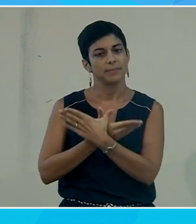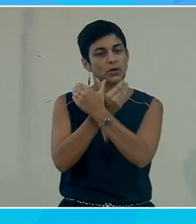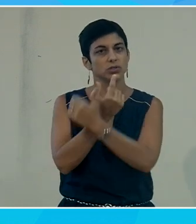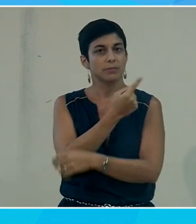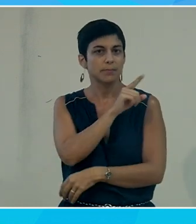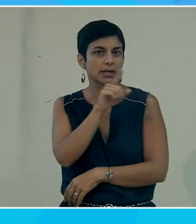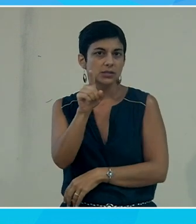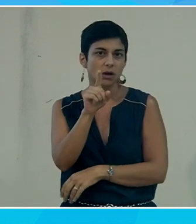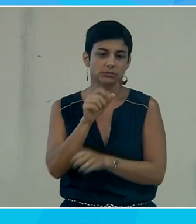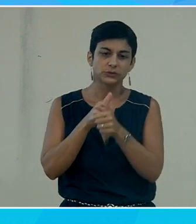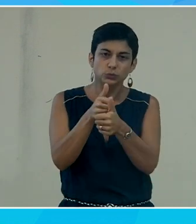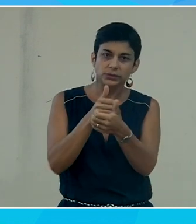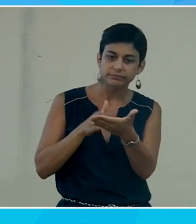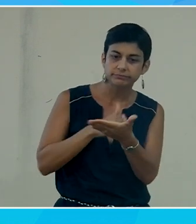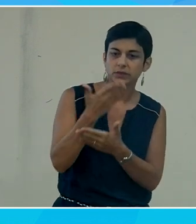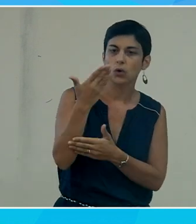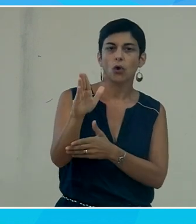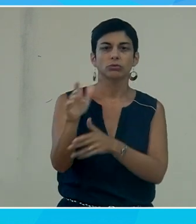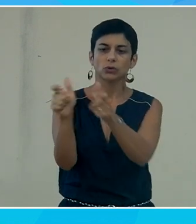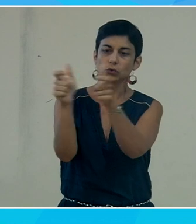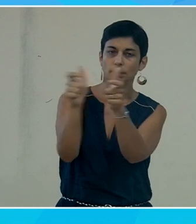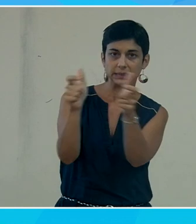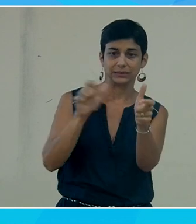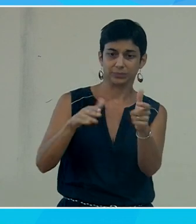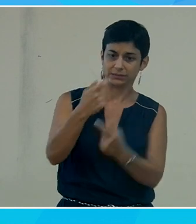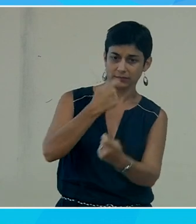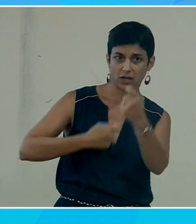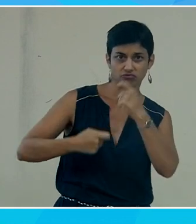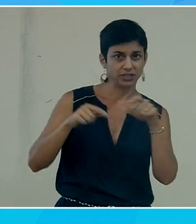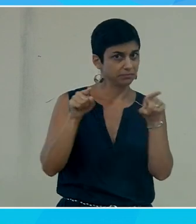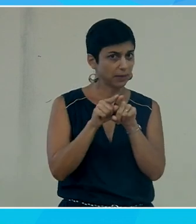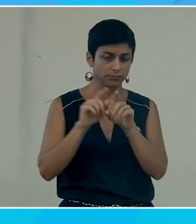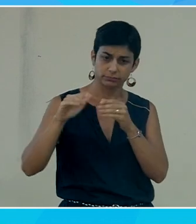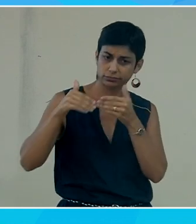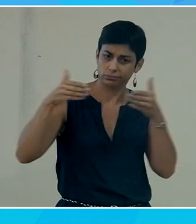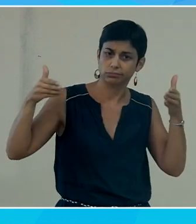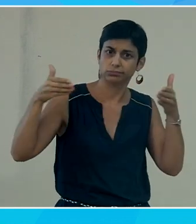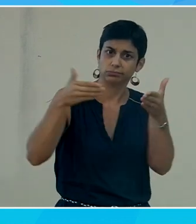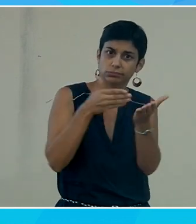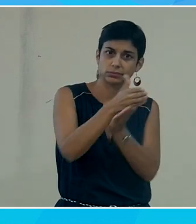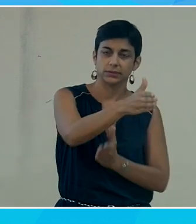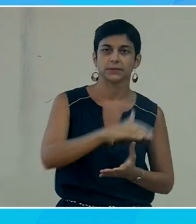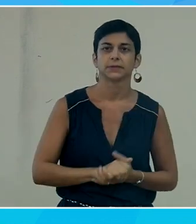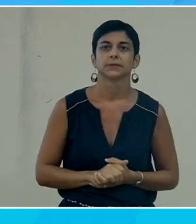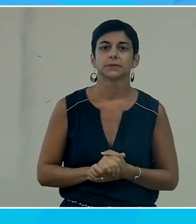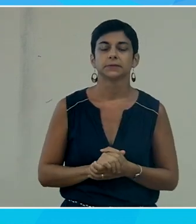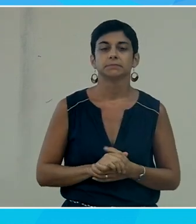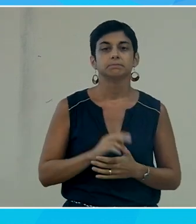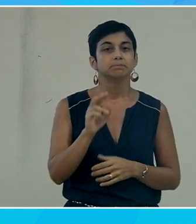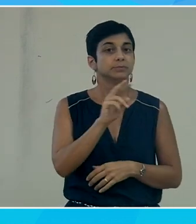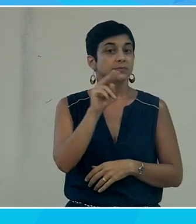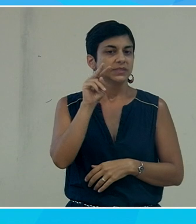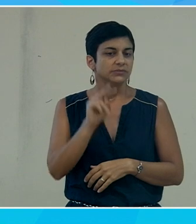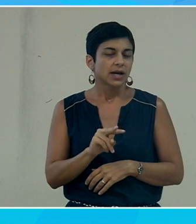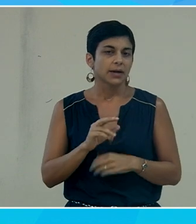aller dans cette direction là les autres acteurs du marché vont exactement dans cette direction là aussi alors avec plus ou moins une